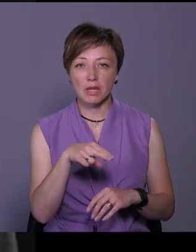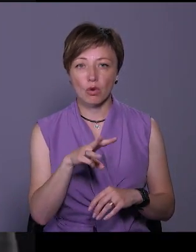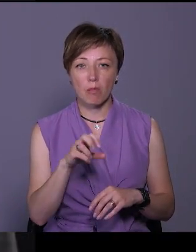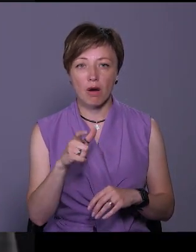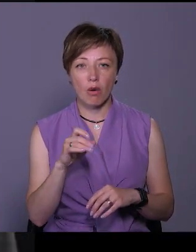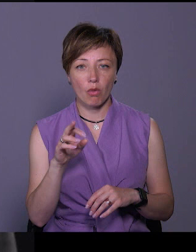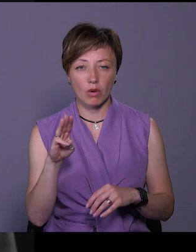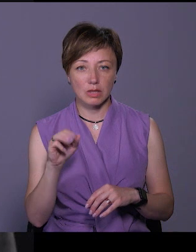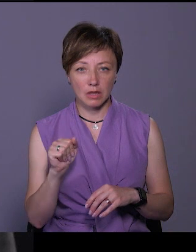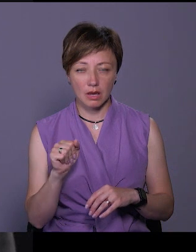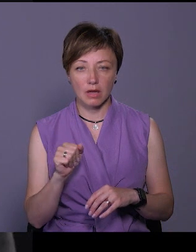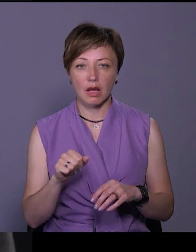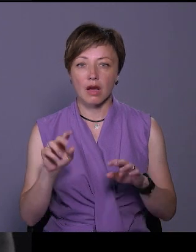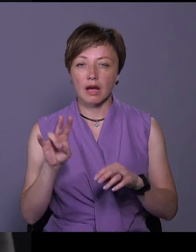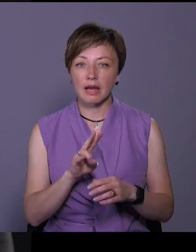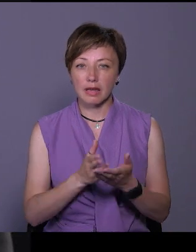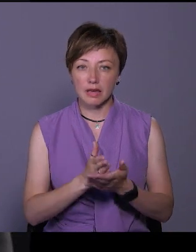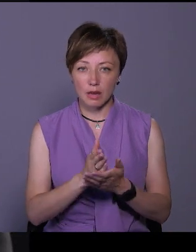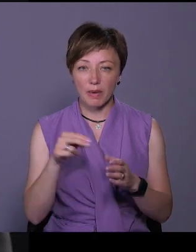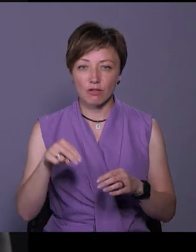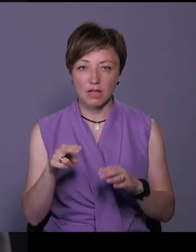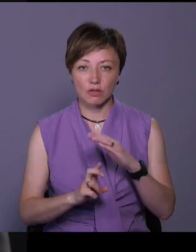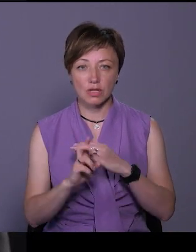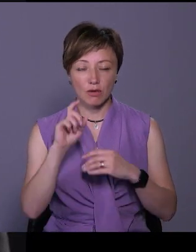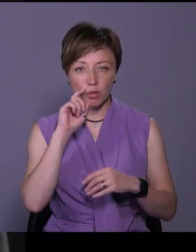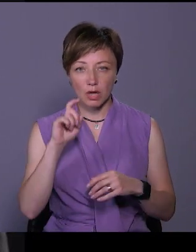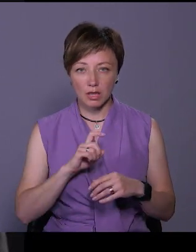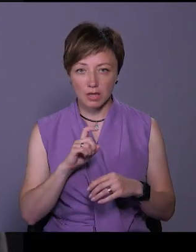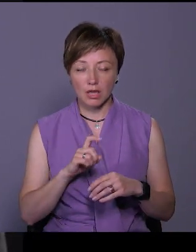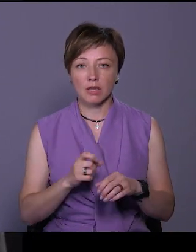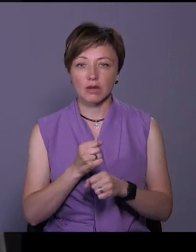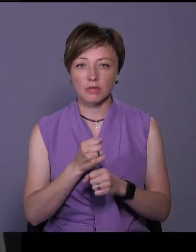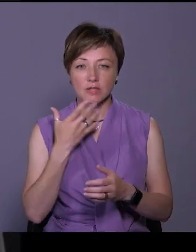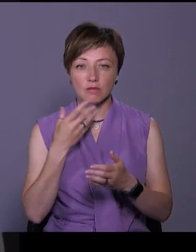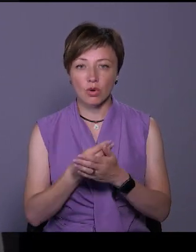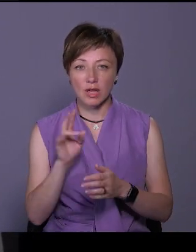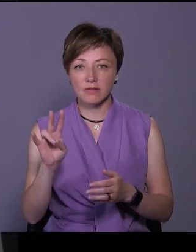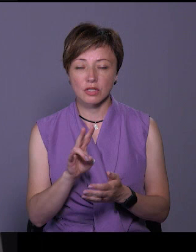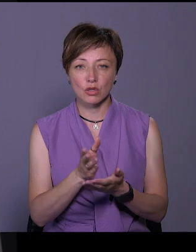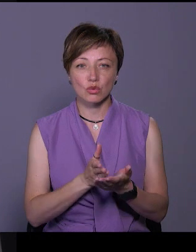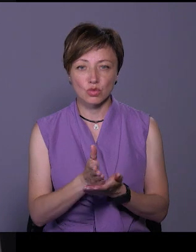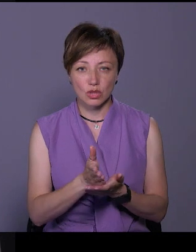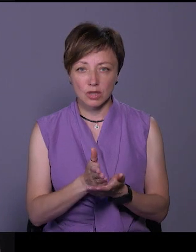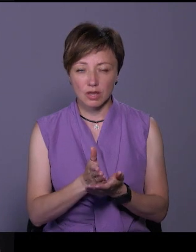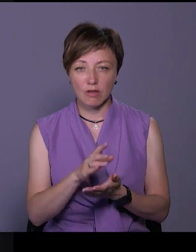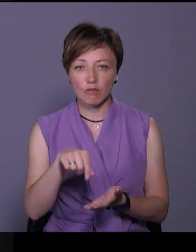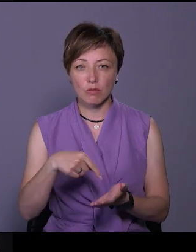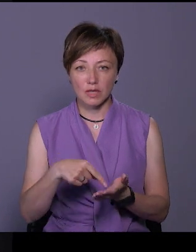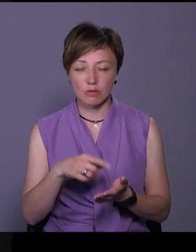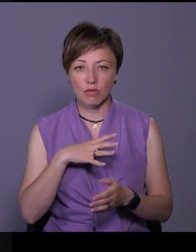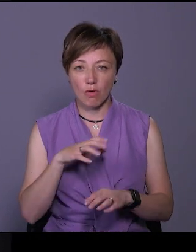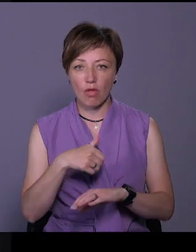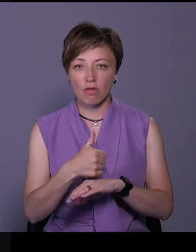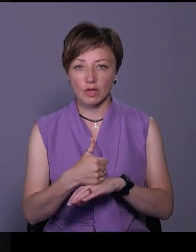Клірик Хмельницької єпархії Православної Церкви України. Він звершував своє священниче служіння у місті, був